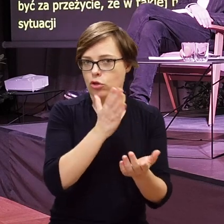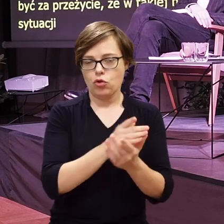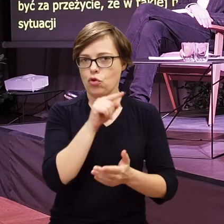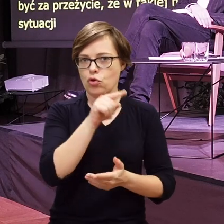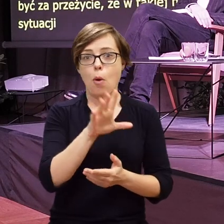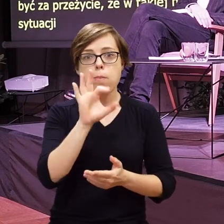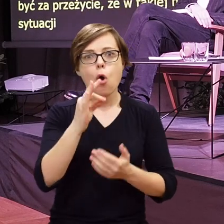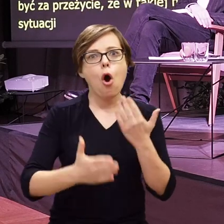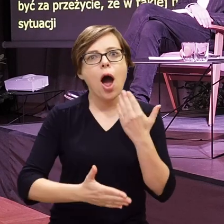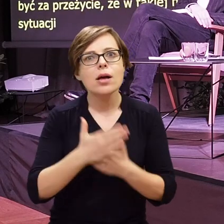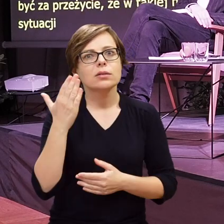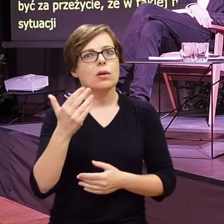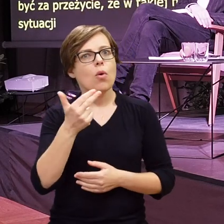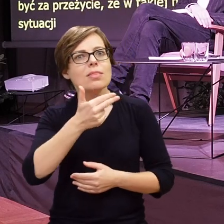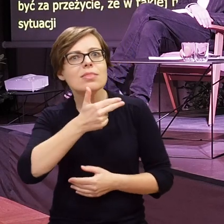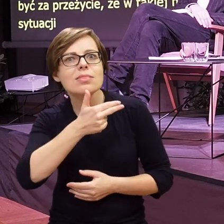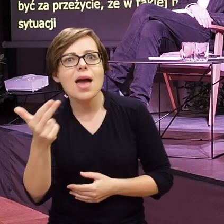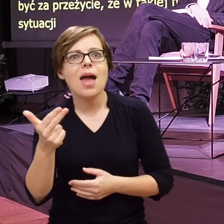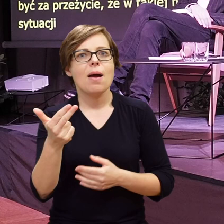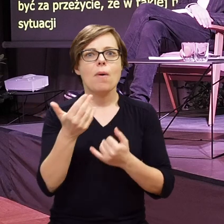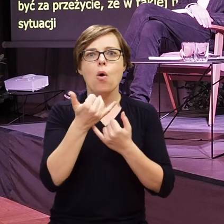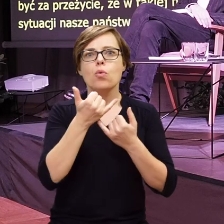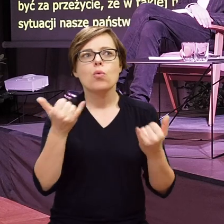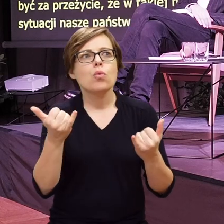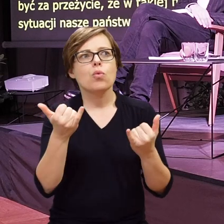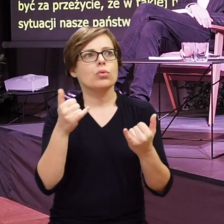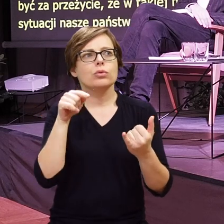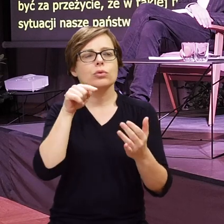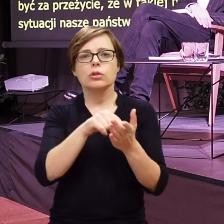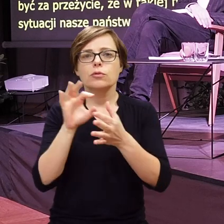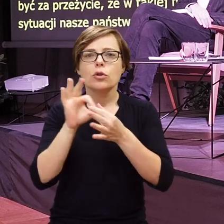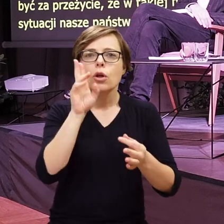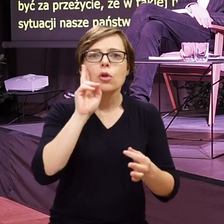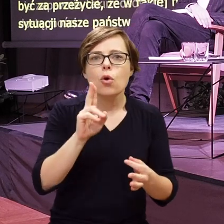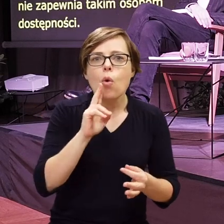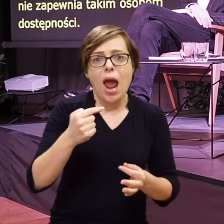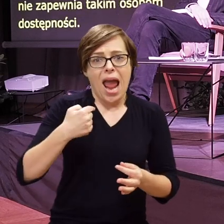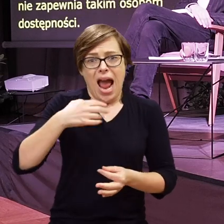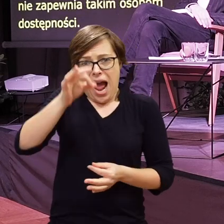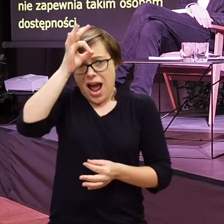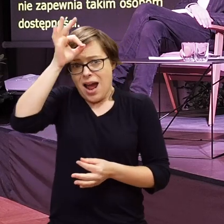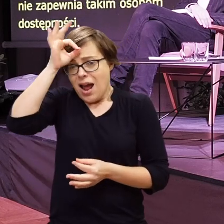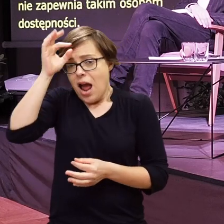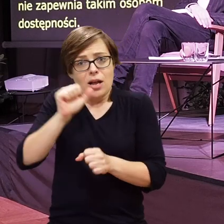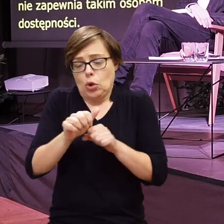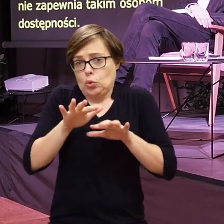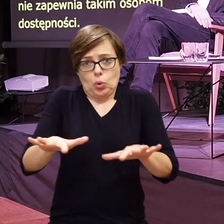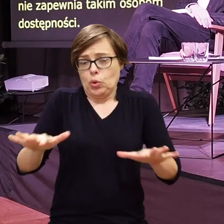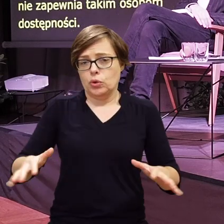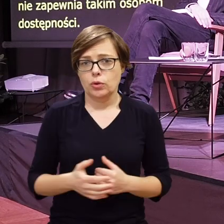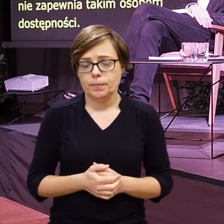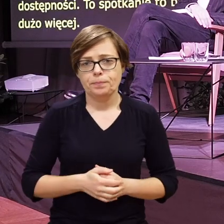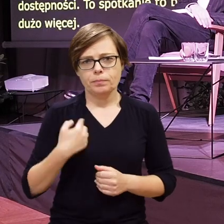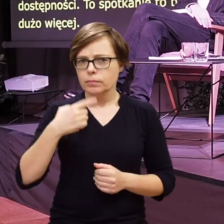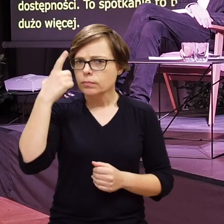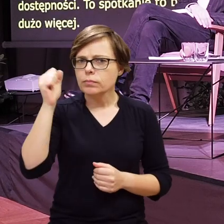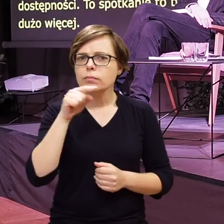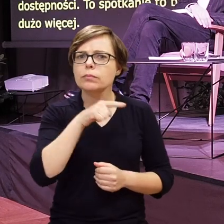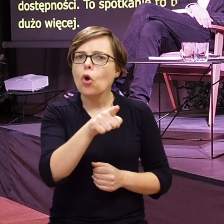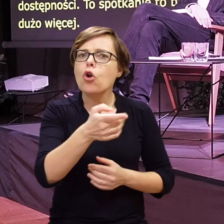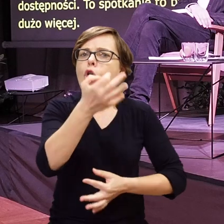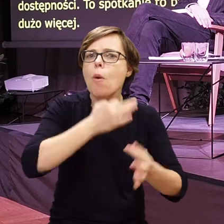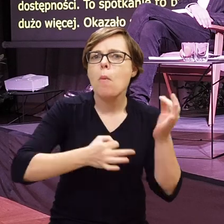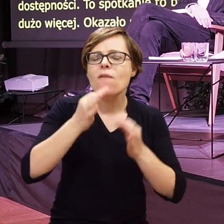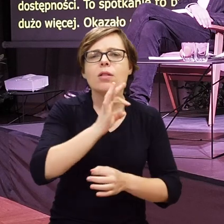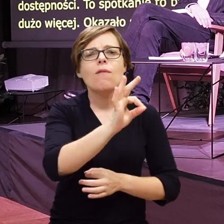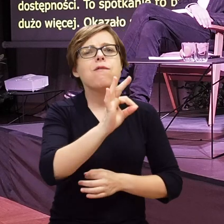bo okazało się, że tych tematów, obszarów, jakichś przestrzeni, o których ja zupełnie nie mam pojęcia, jest bardzo dużo. Pamiętam, że opowiadali mi